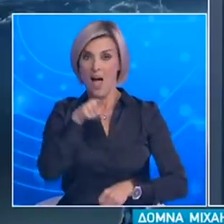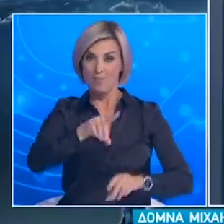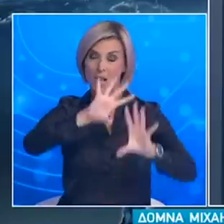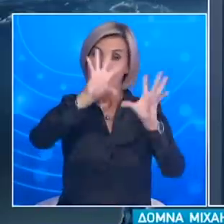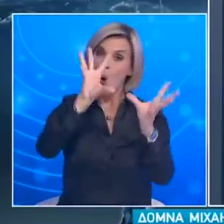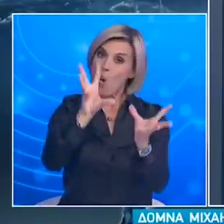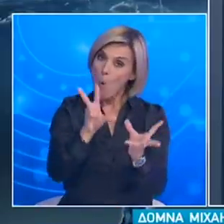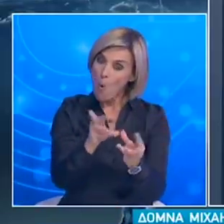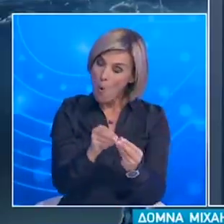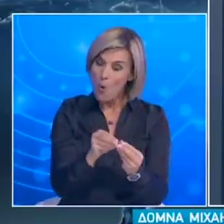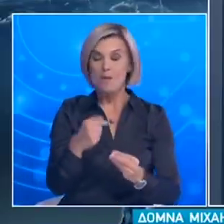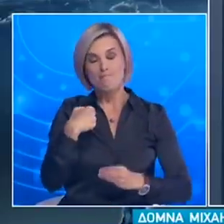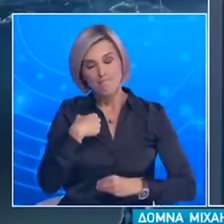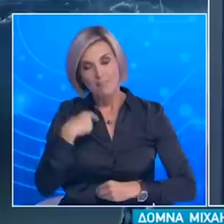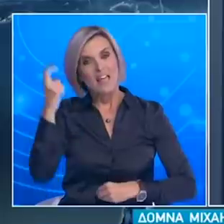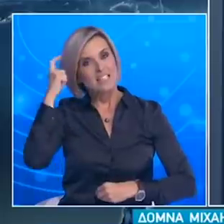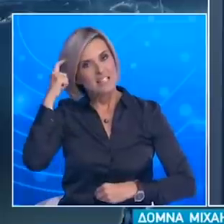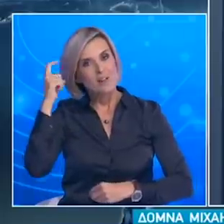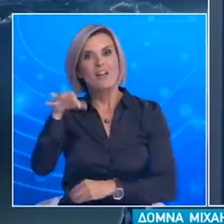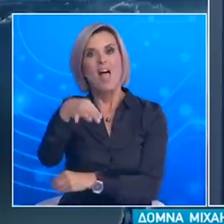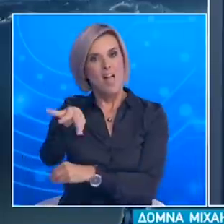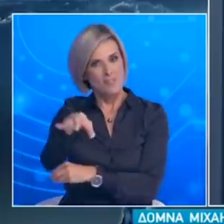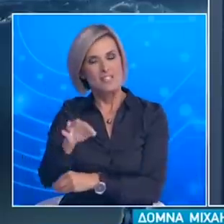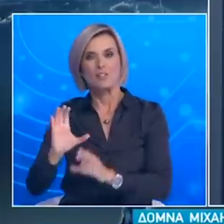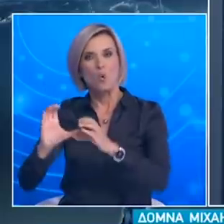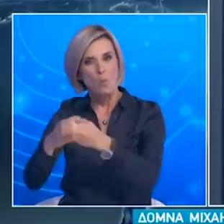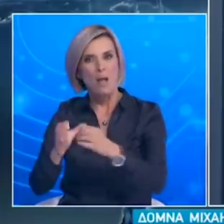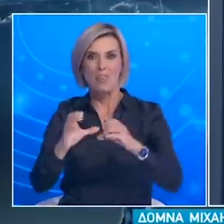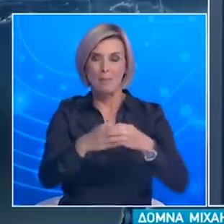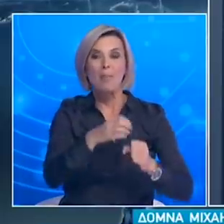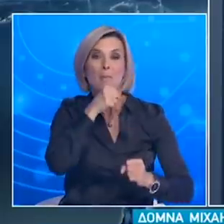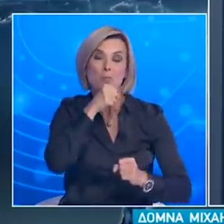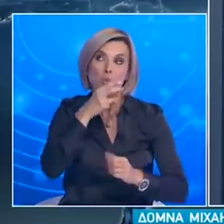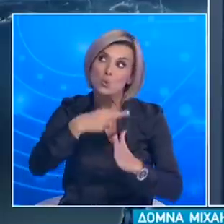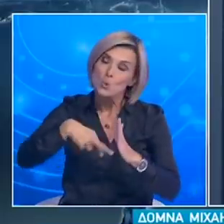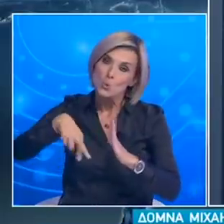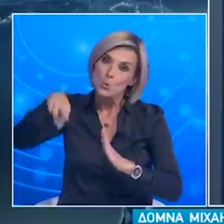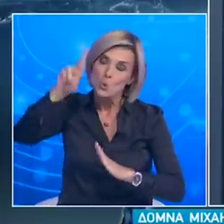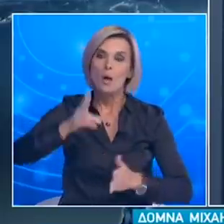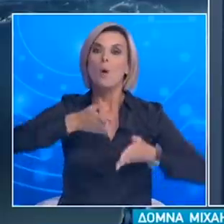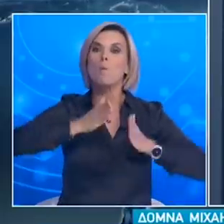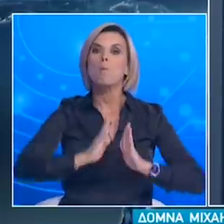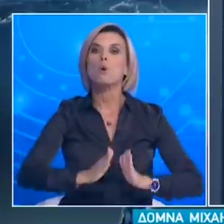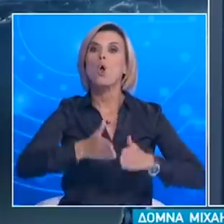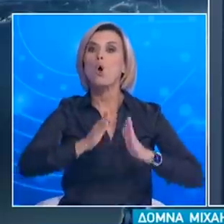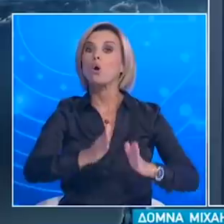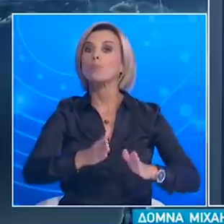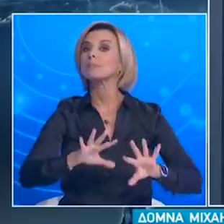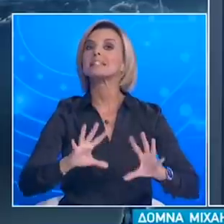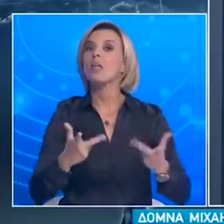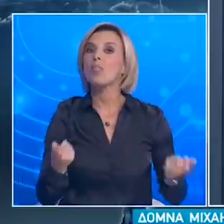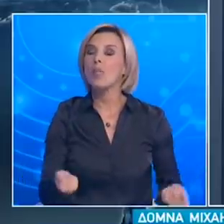και αναγνωρίζοντας την αυξημένη ευαλωτότητα των συμπολιτών μας της τρίτης ηλικίας προχωράμε και στην αύξηση προστίμων